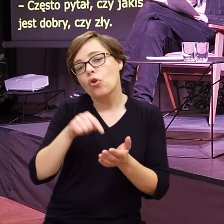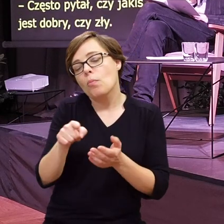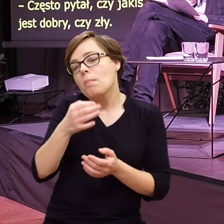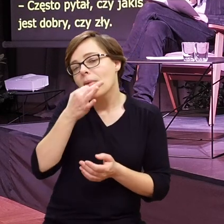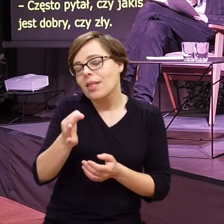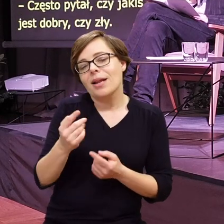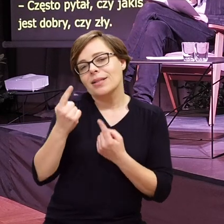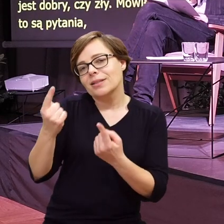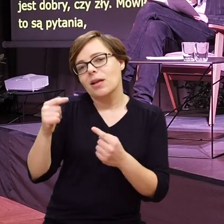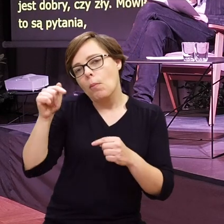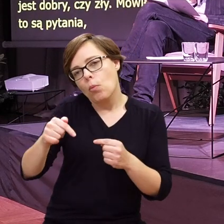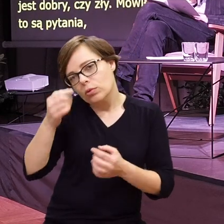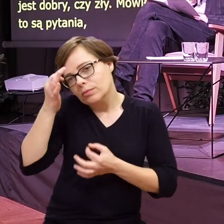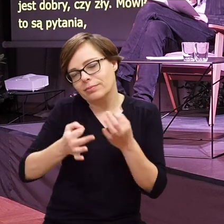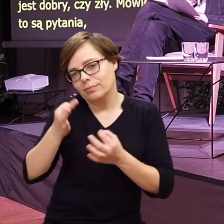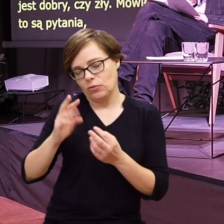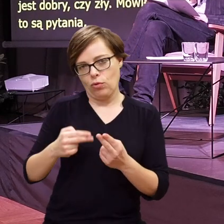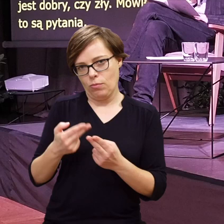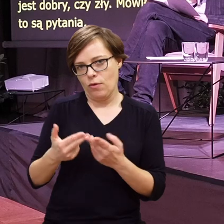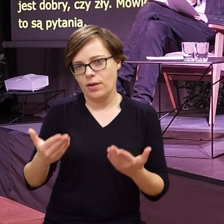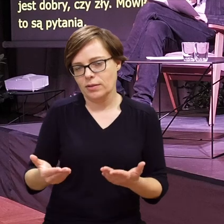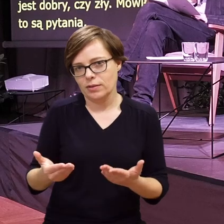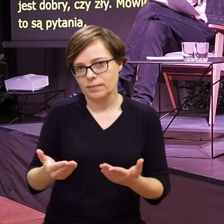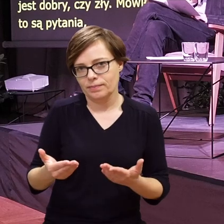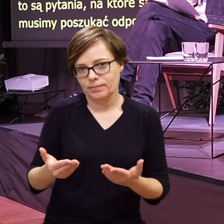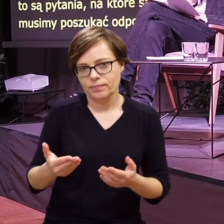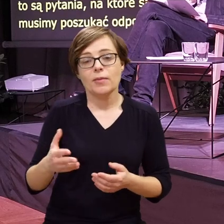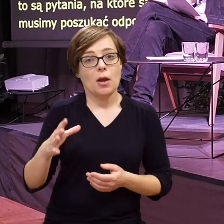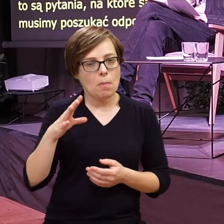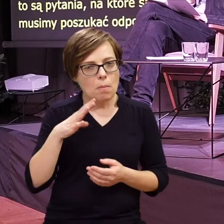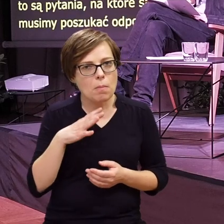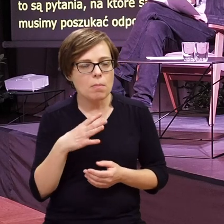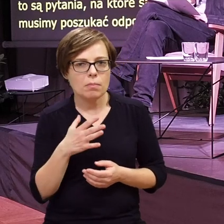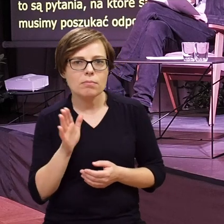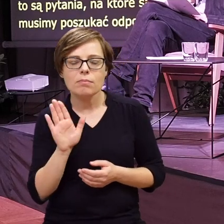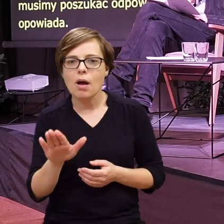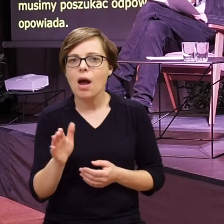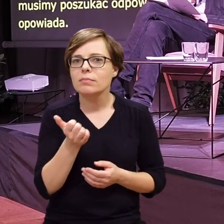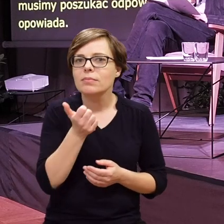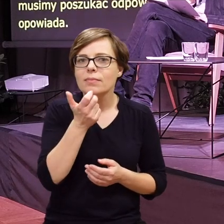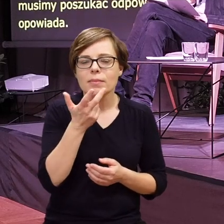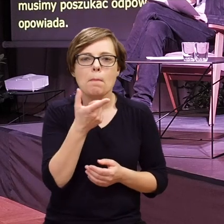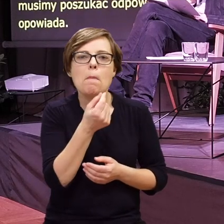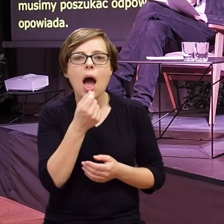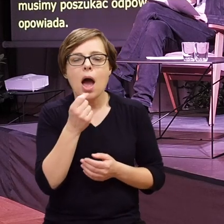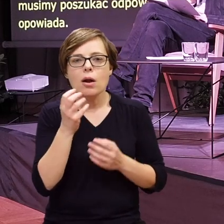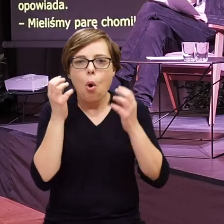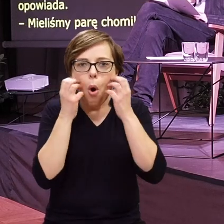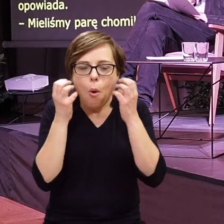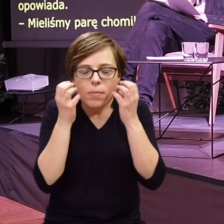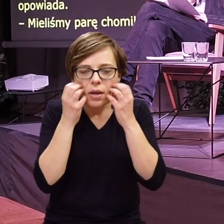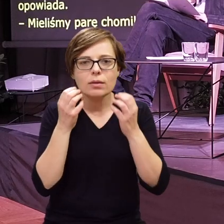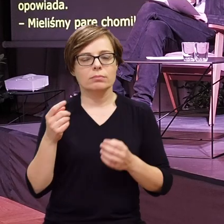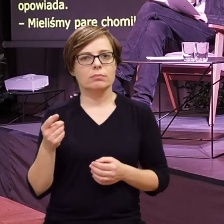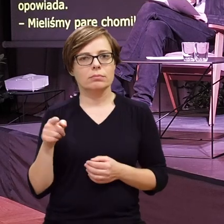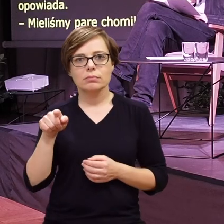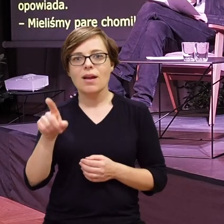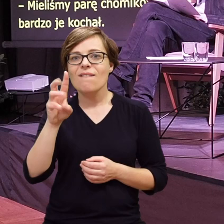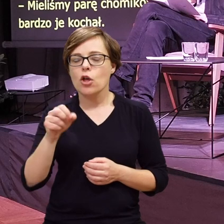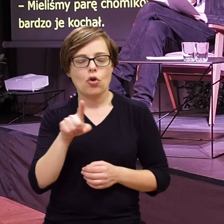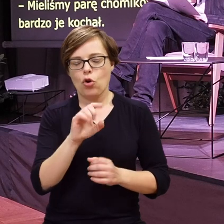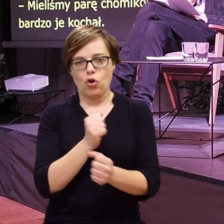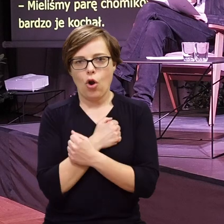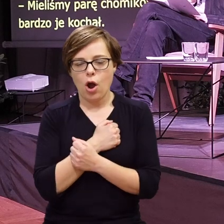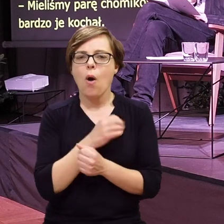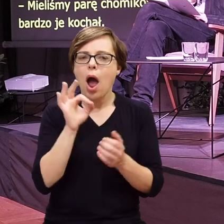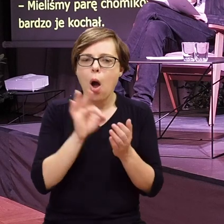pytania, na które sami musimy poszukać odpowiedzi. Mieliśmy parę chomików. Wiktor bardzo je kochał. Pojawiły się małe,